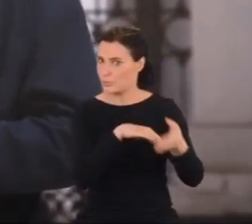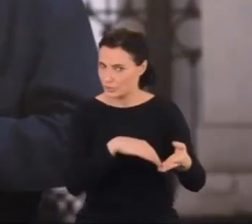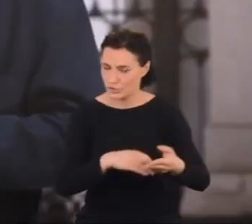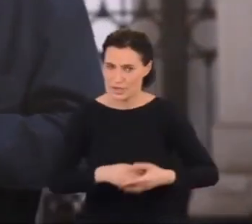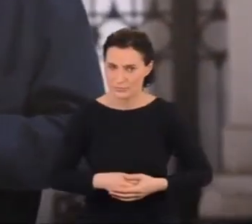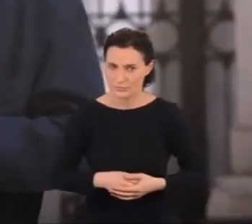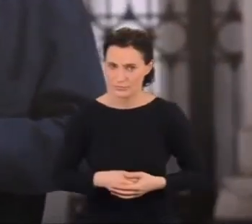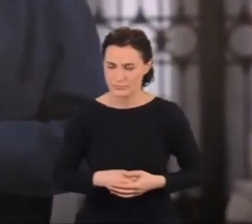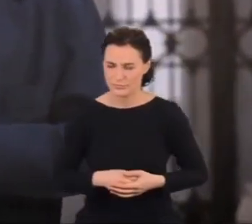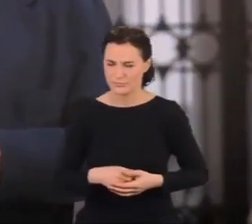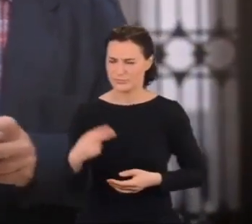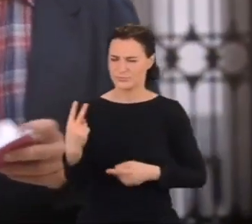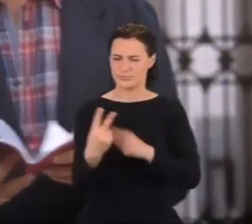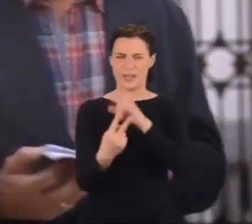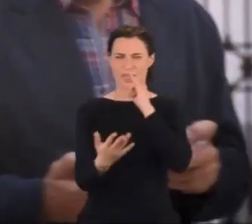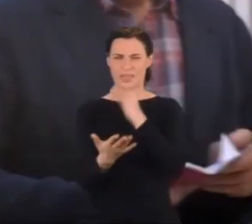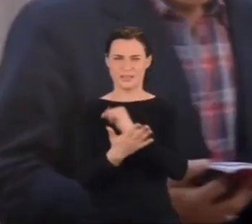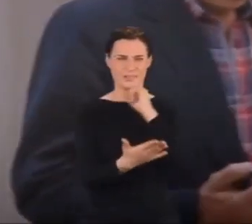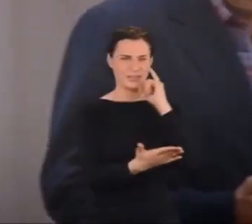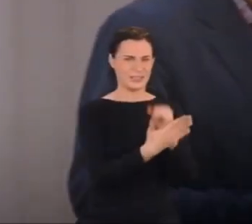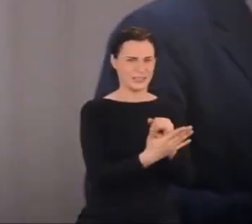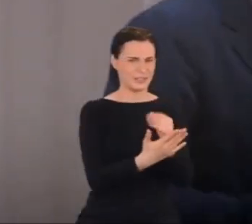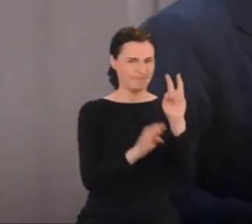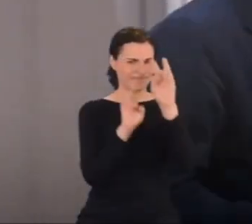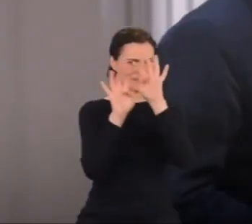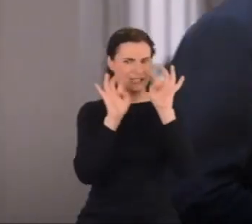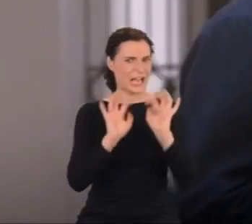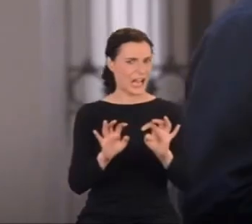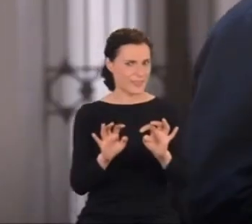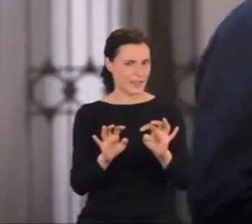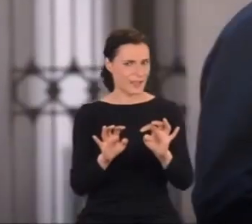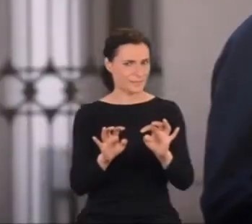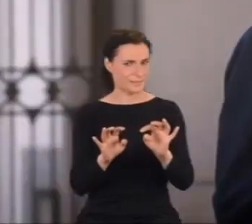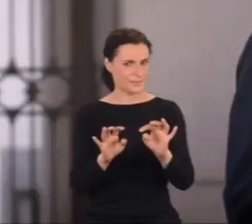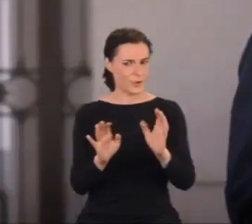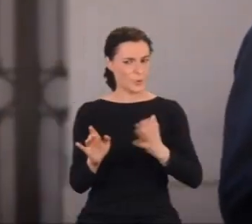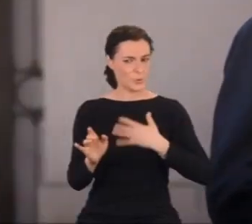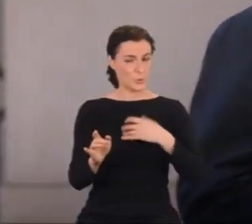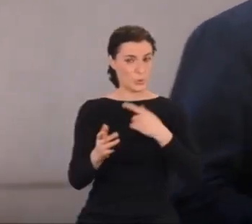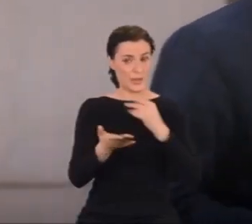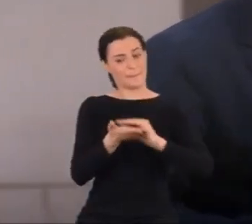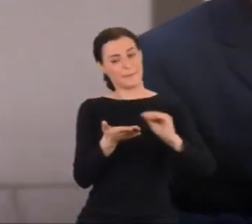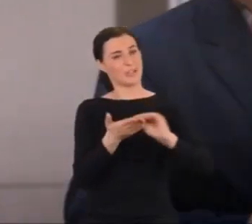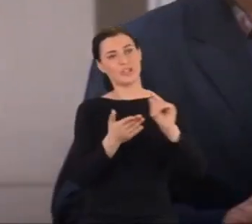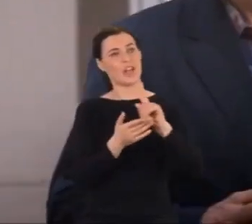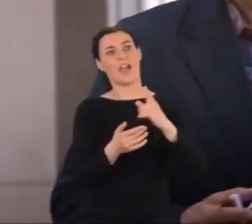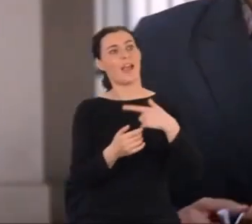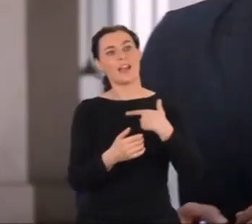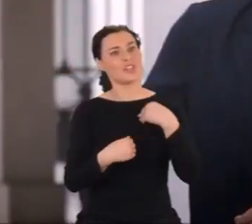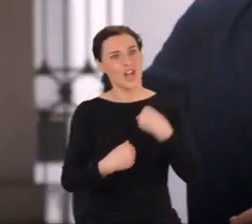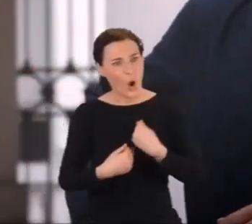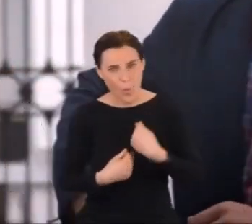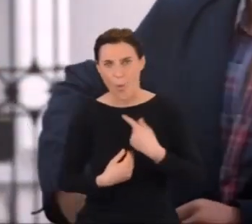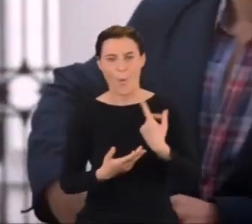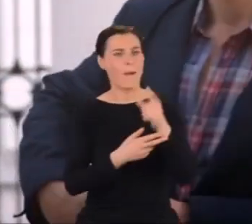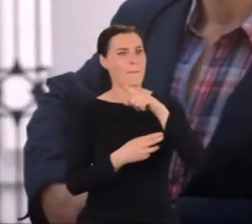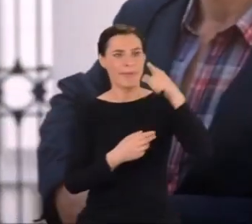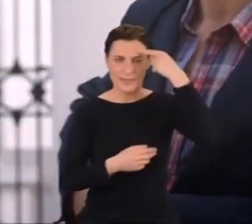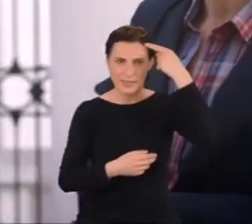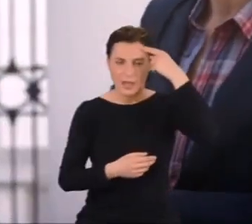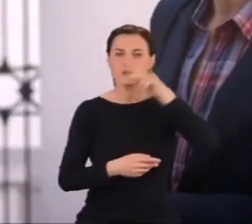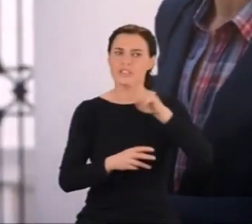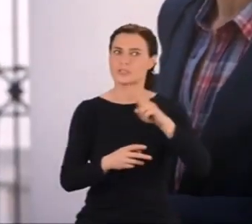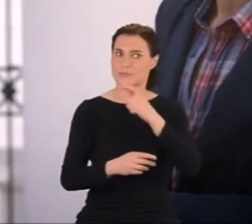Dwa zagadkowe listy. Niby sugerują samobójstwo, ale równocześnie